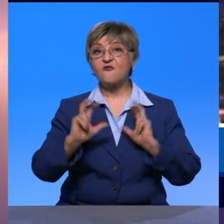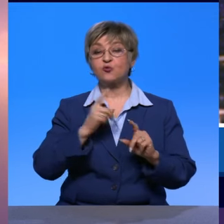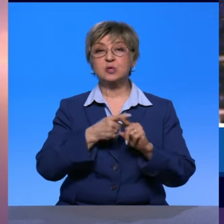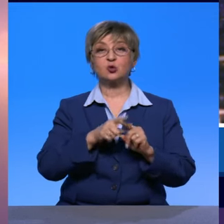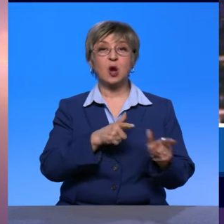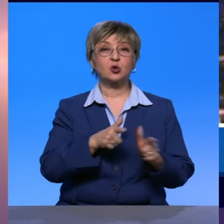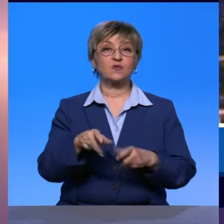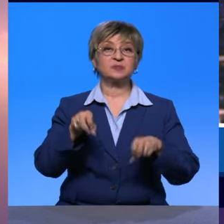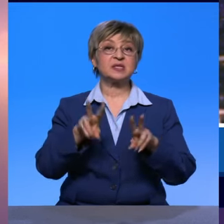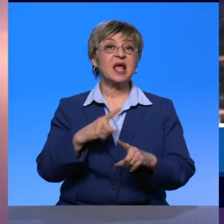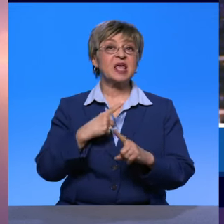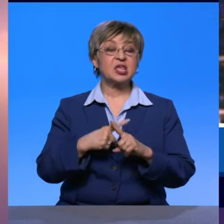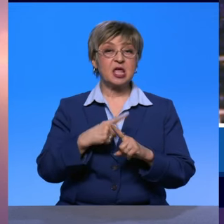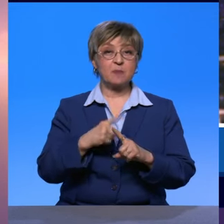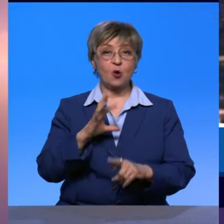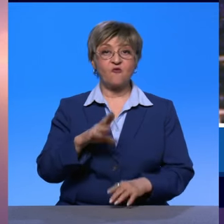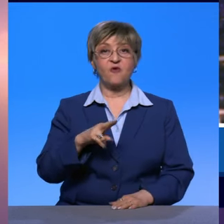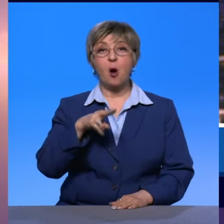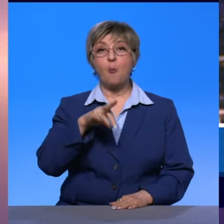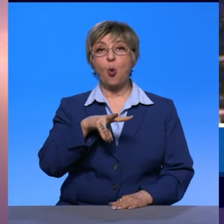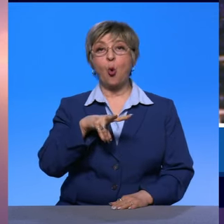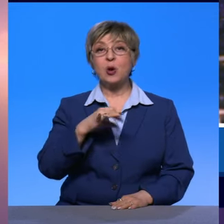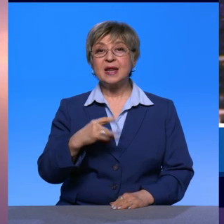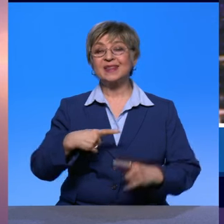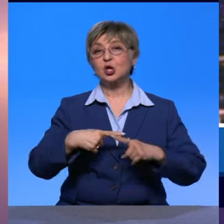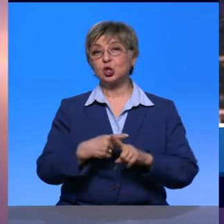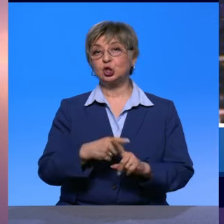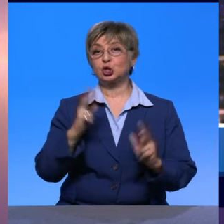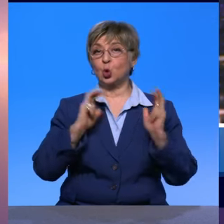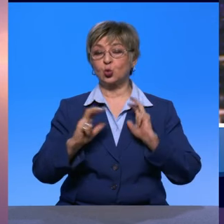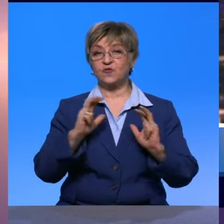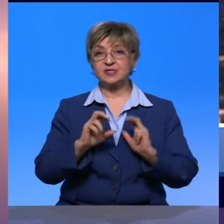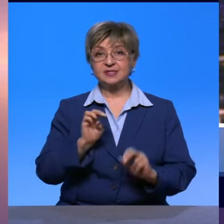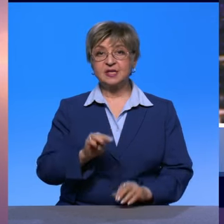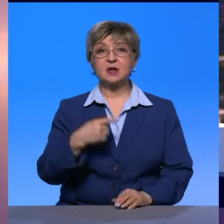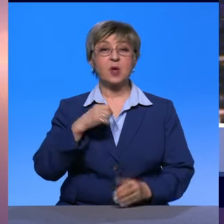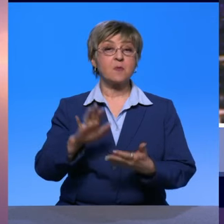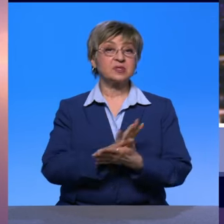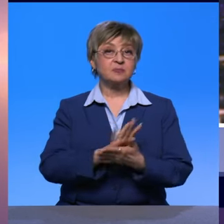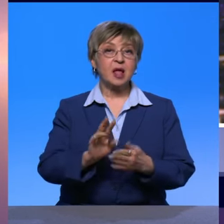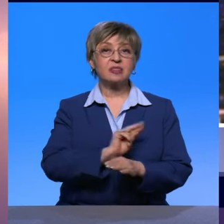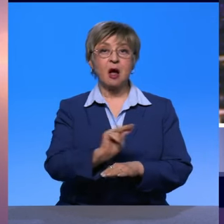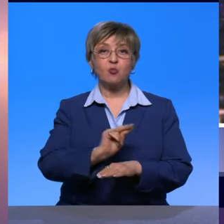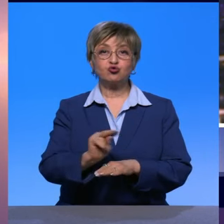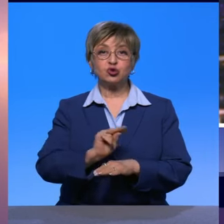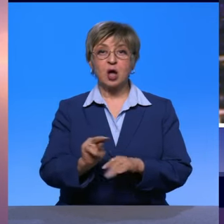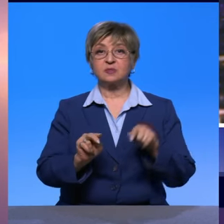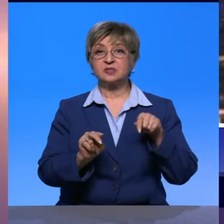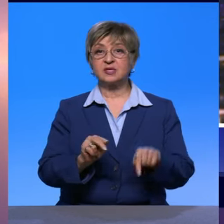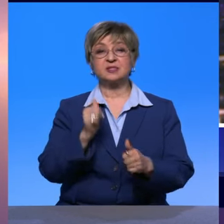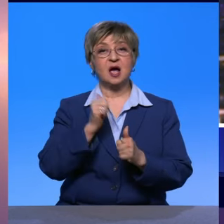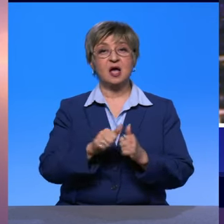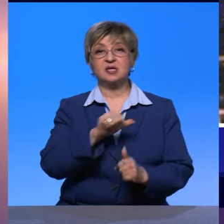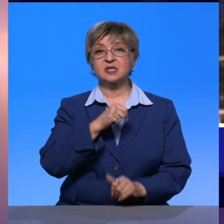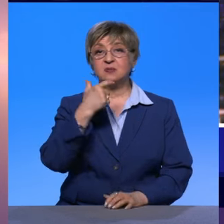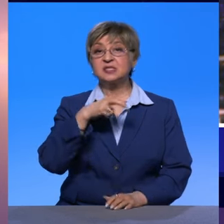специалистов-химиков, да, это наш политехнический университет. И мы бесплатно обучаем людей здесь. Здесь, кажется, для себя выбирать,